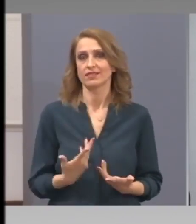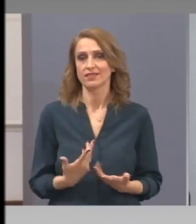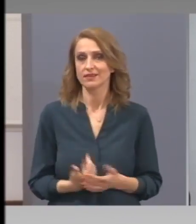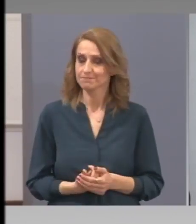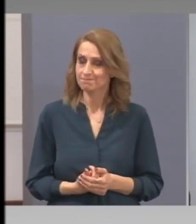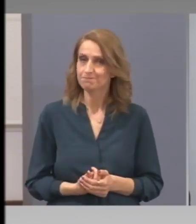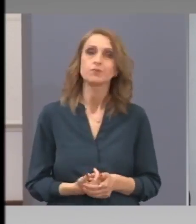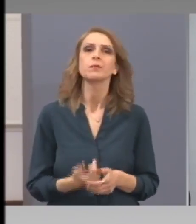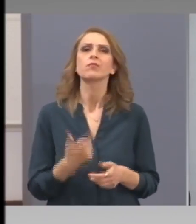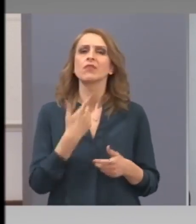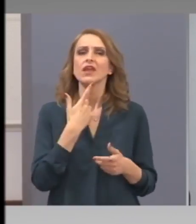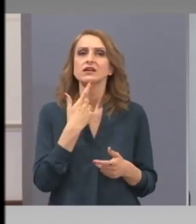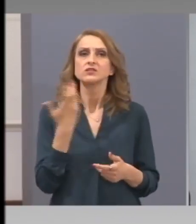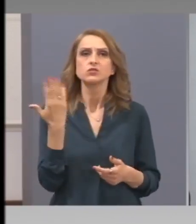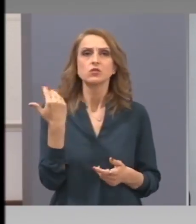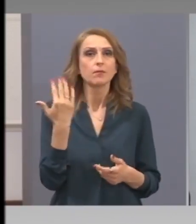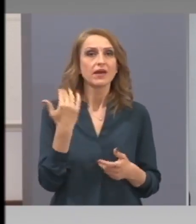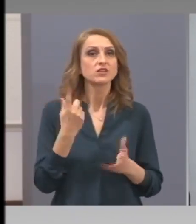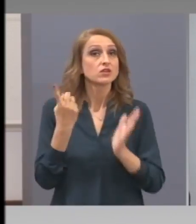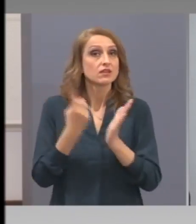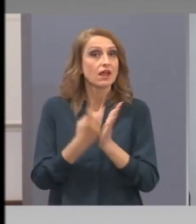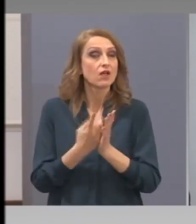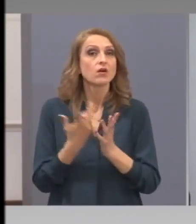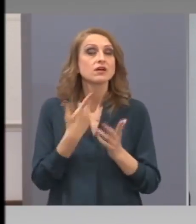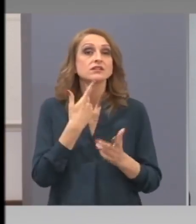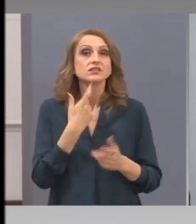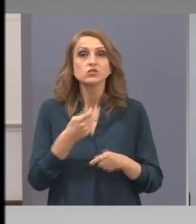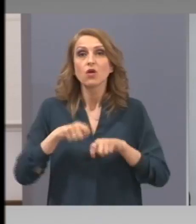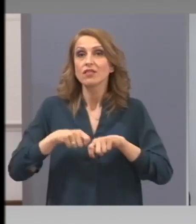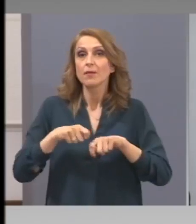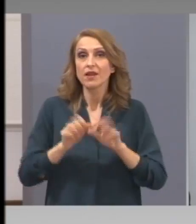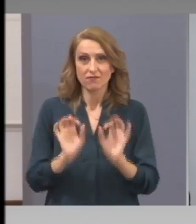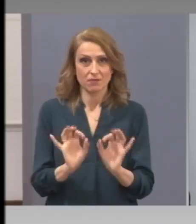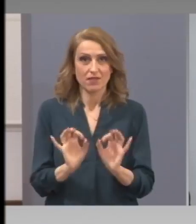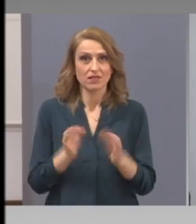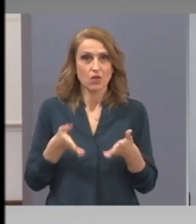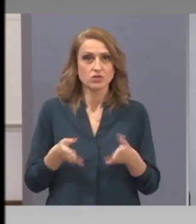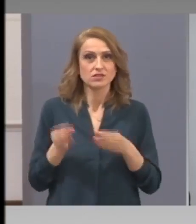Или това е... Защо създадохме този съвет?